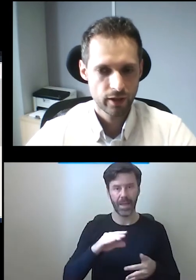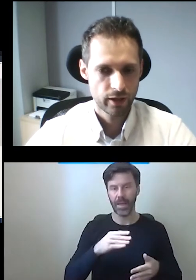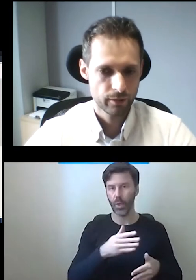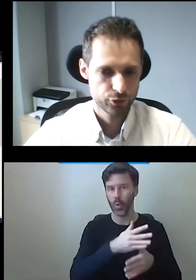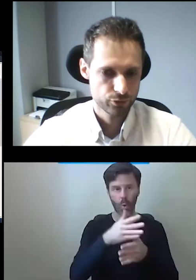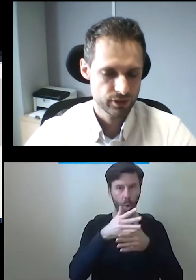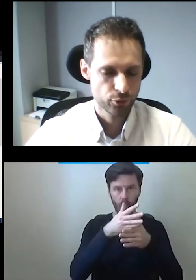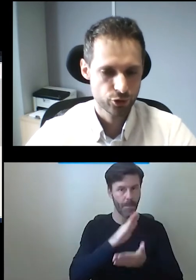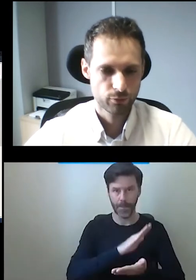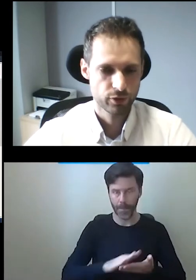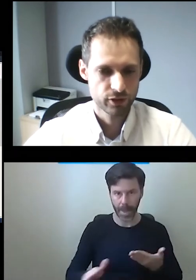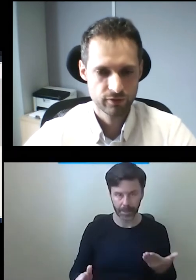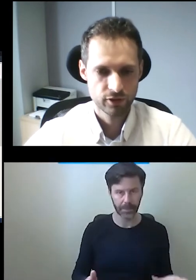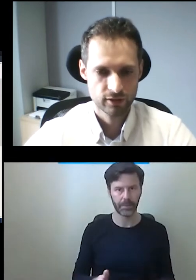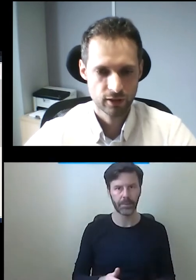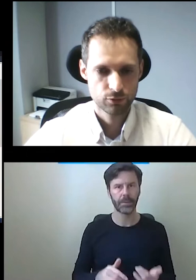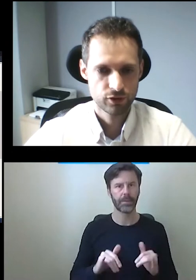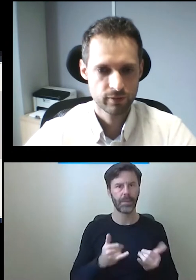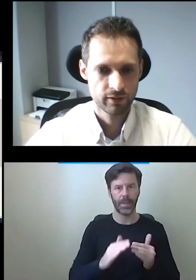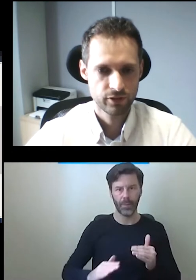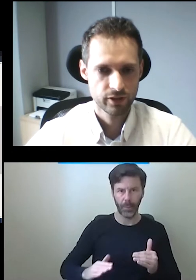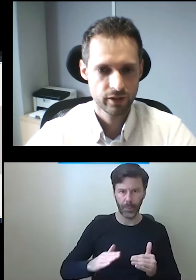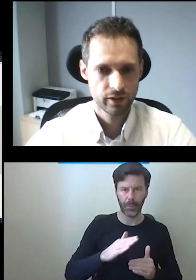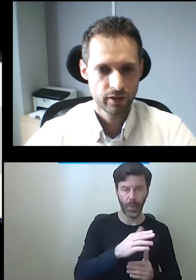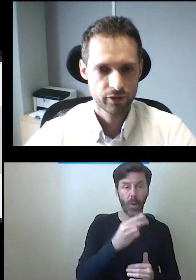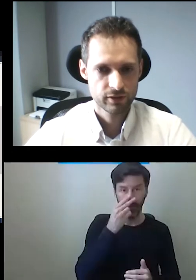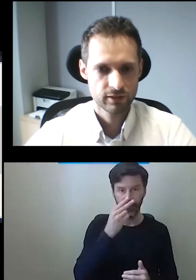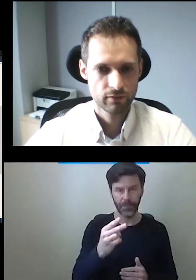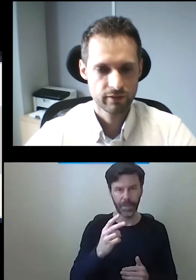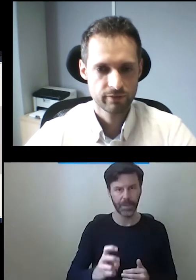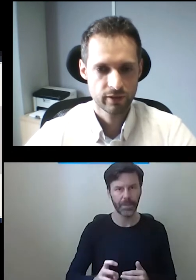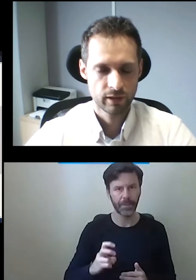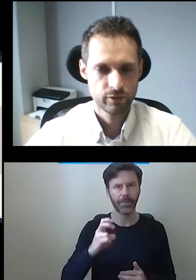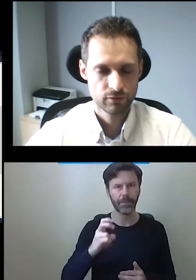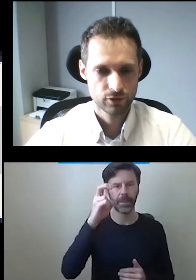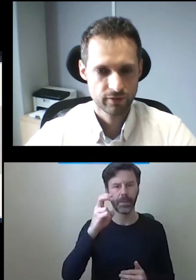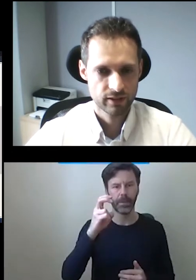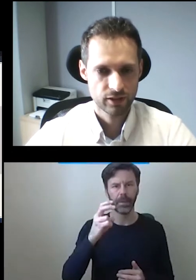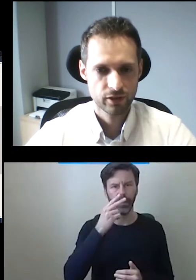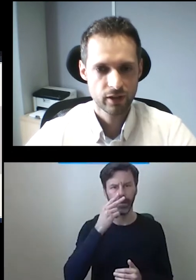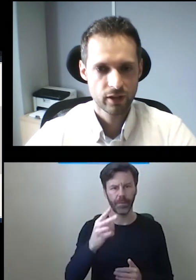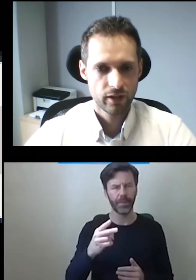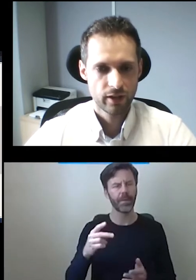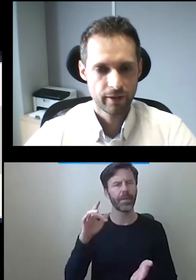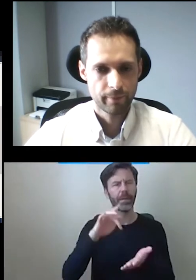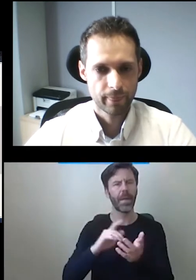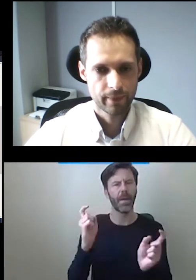przy ulicy poziomów, przy jakichś zwyżkach, tak jak tu widzimy na windzie właśnie zainstalowanej na Bliskim Wschodzie w Katarze.